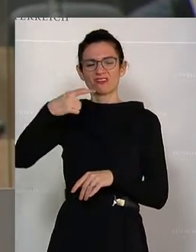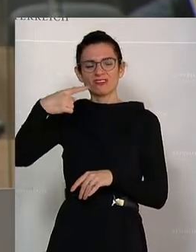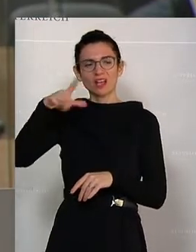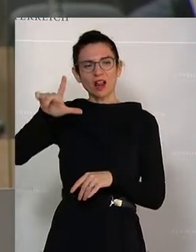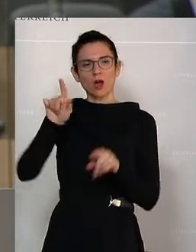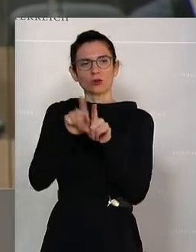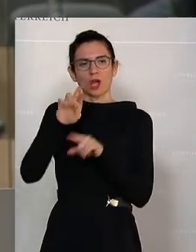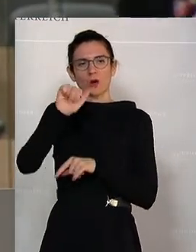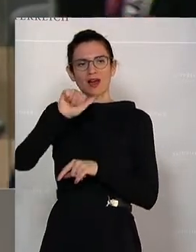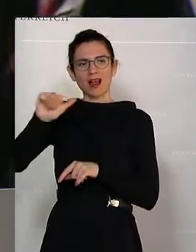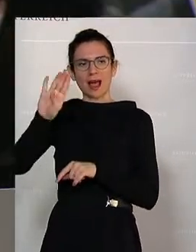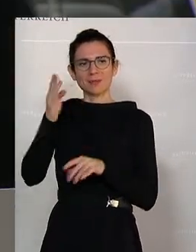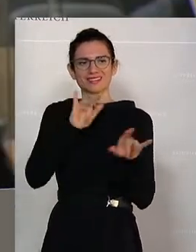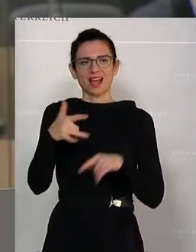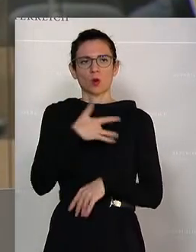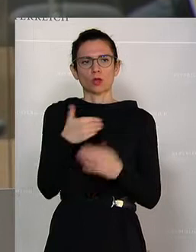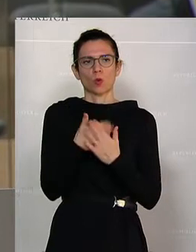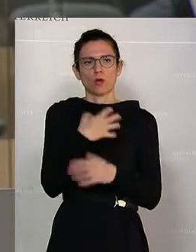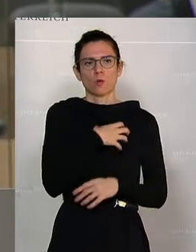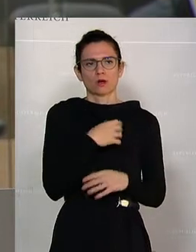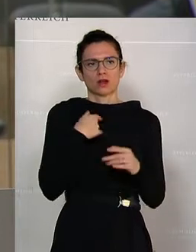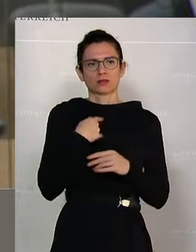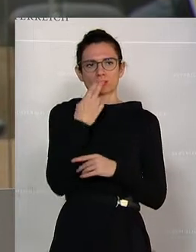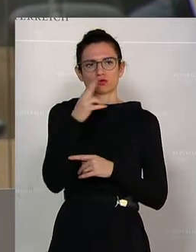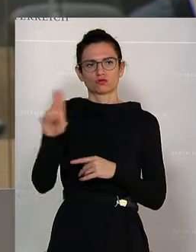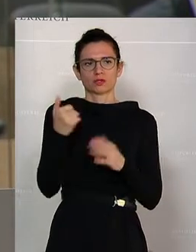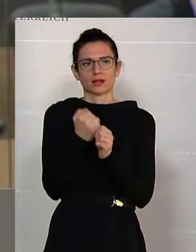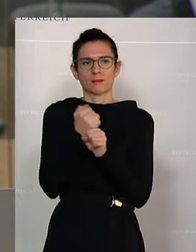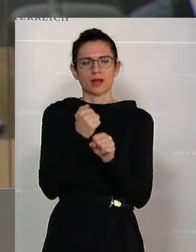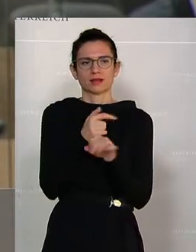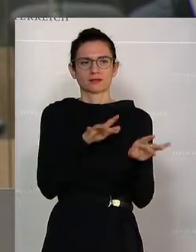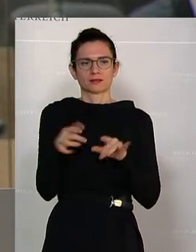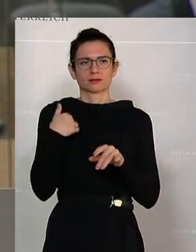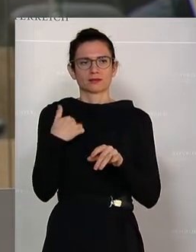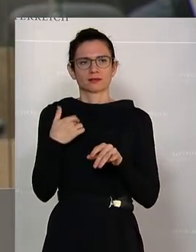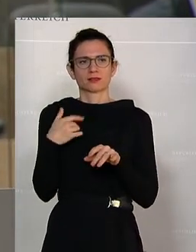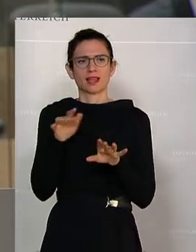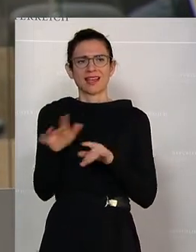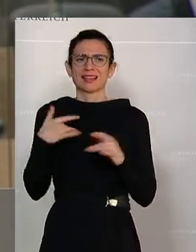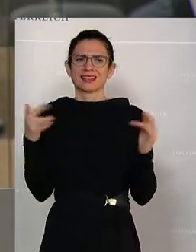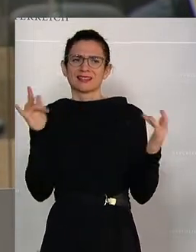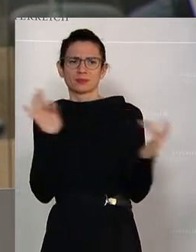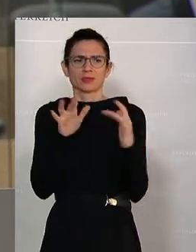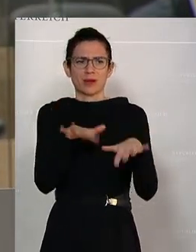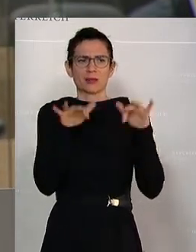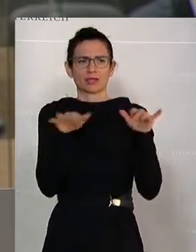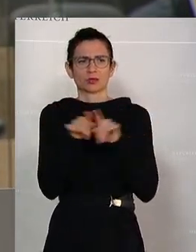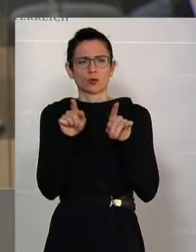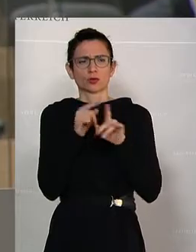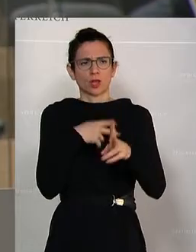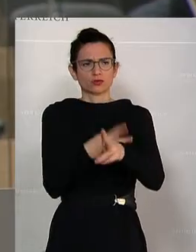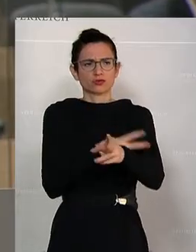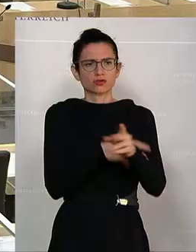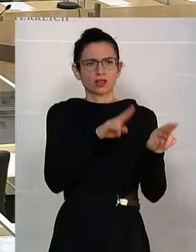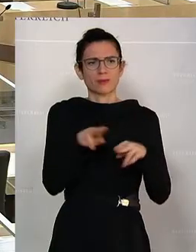Korneuburger Eid. Darin wurde dem demokratischen Parlamentarismus und dem Parteienstaat der Kampf angesagt. 1933 das Parlament